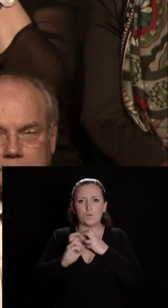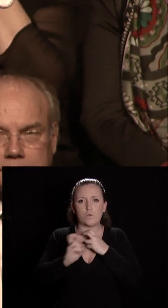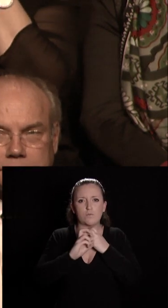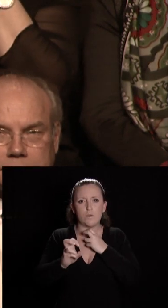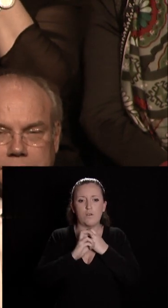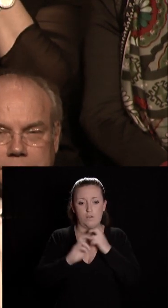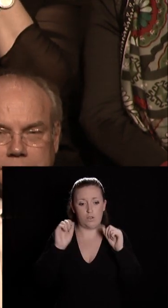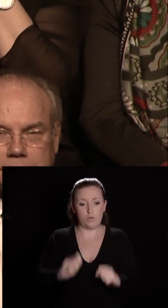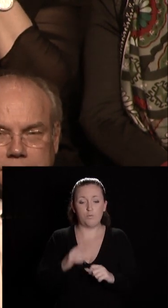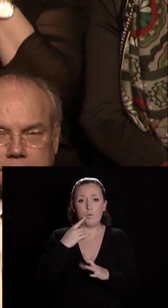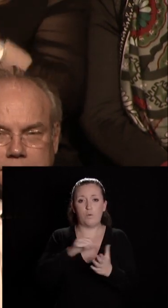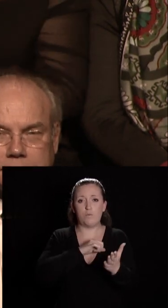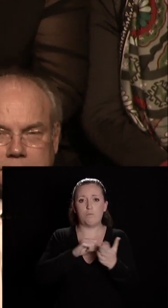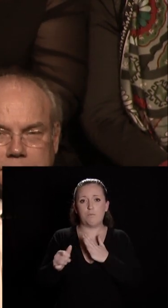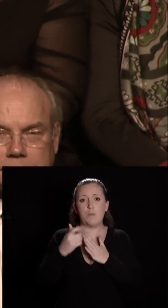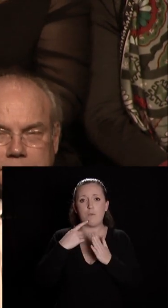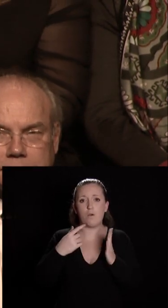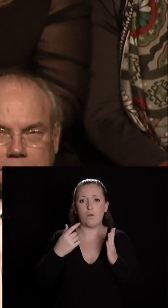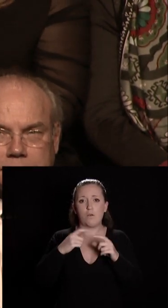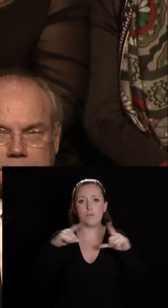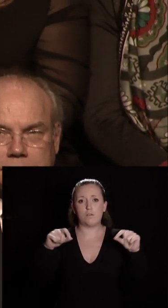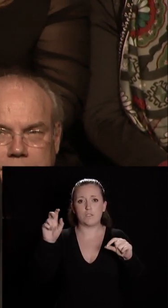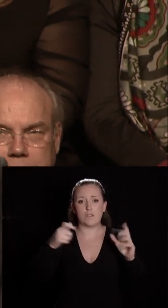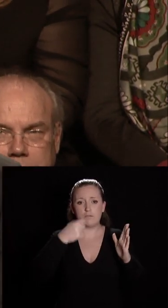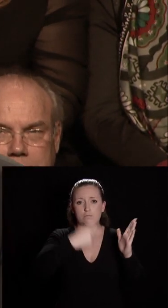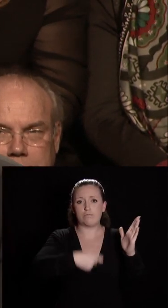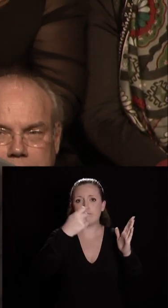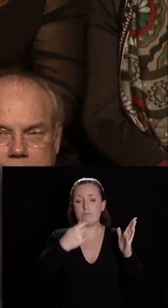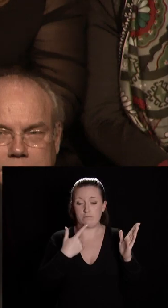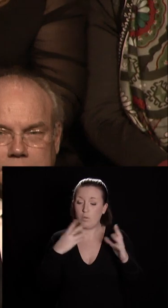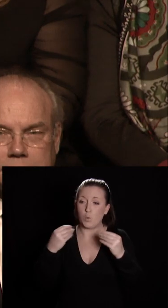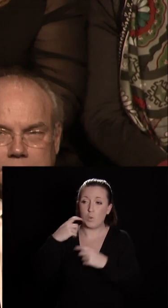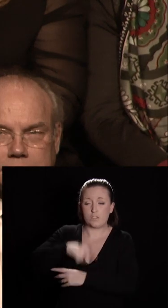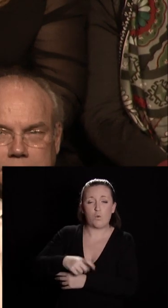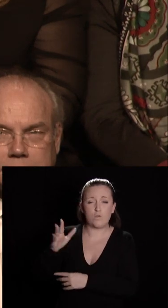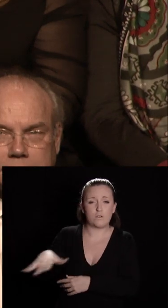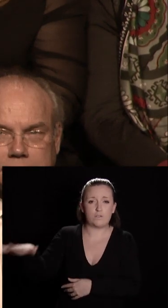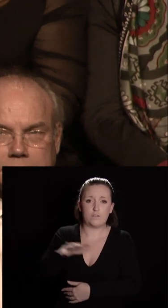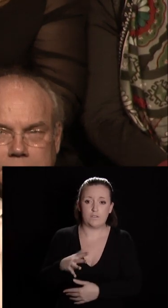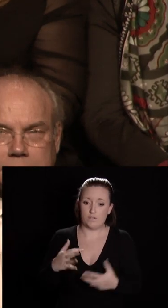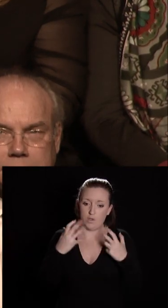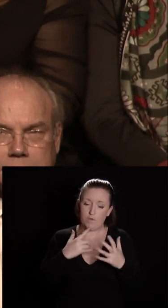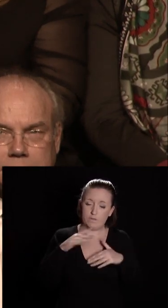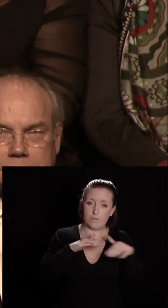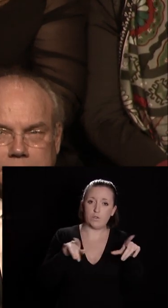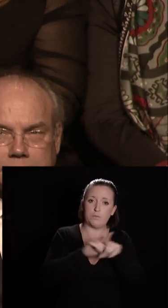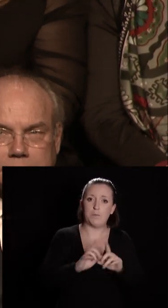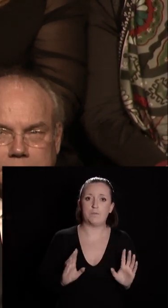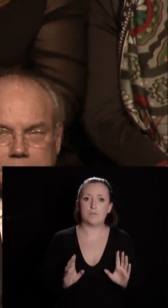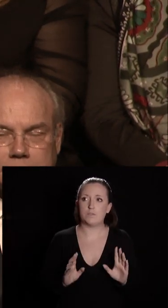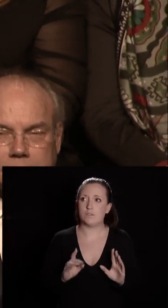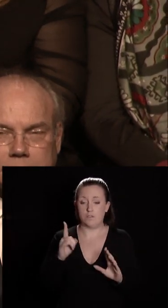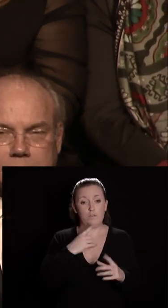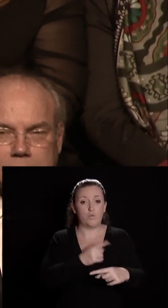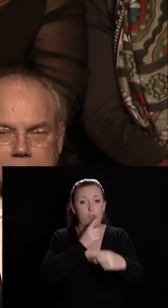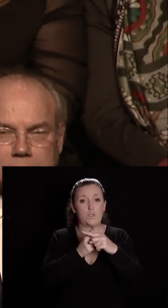système de paiement sans contact en France. Ça fait beaucoup de jaloux et beaucoup de gens veulent avoir ce tel système. C'est très bien ça